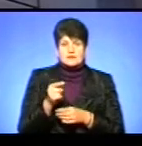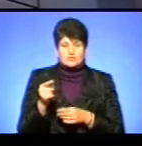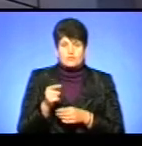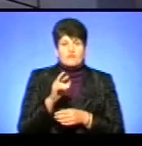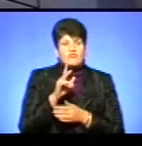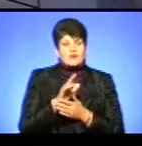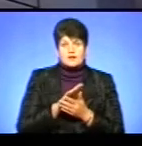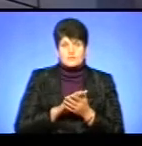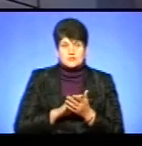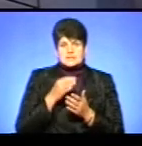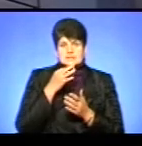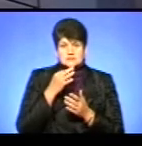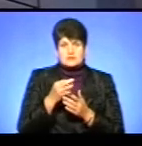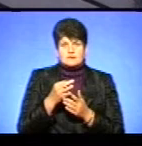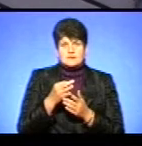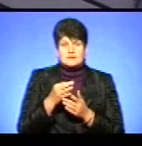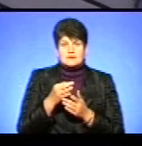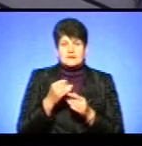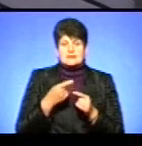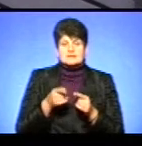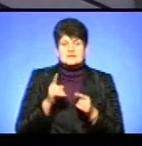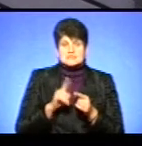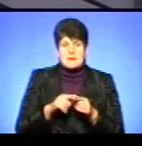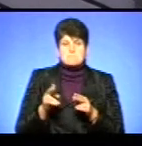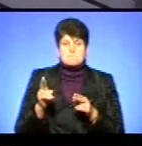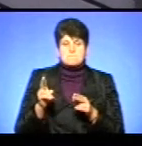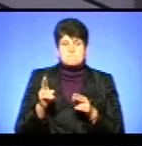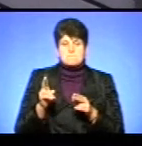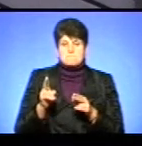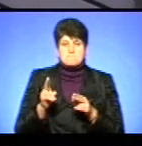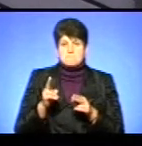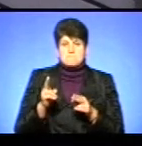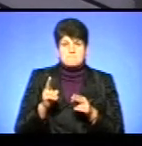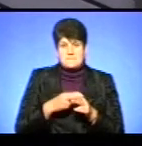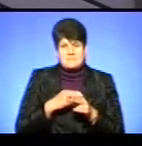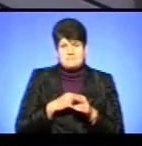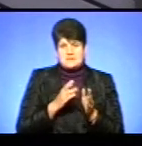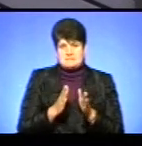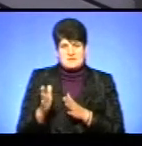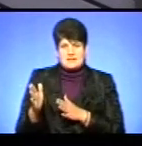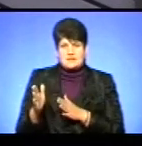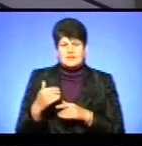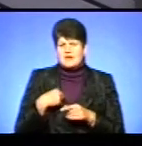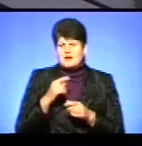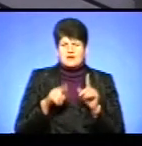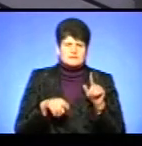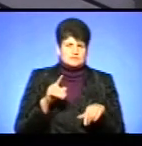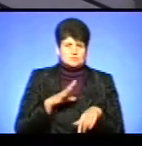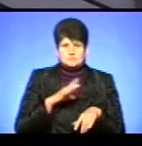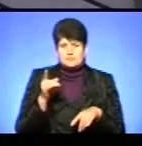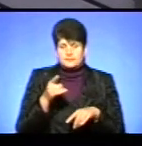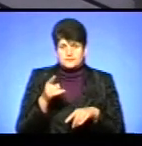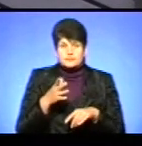вибачте, будь ласка, сказуським власним словом, це просто безпреділ. Я не дуже часто буваю в Тернополі і,